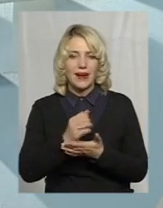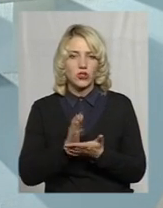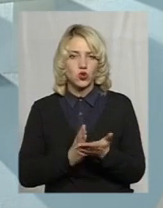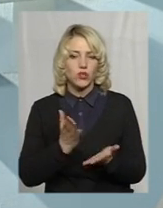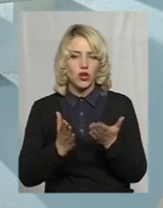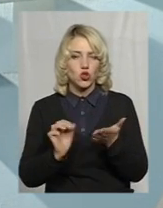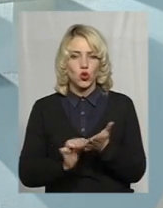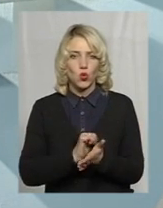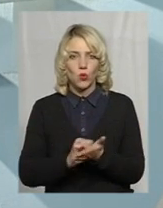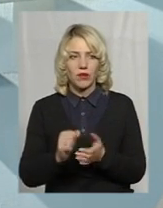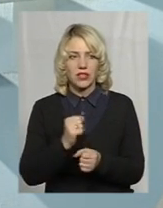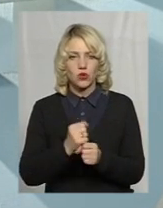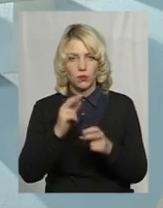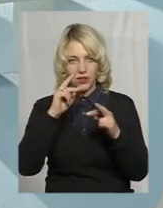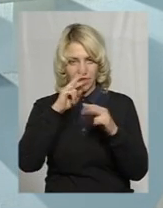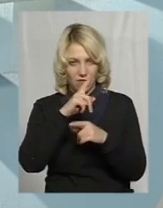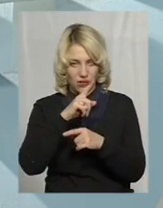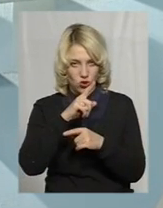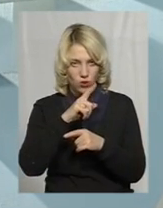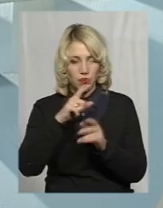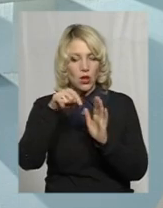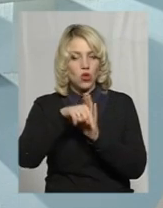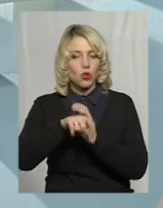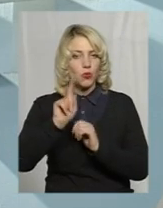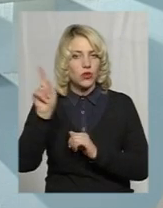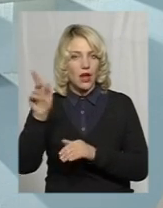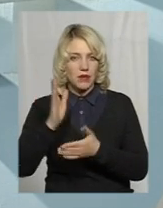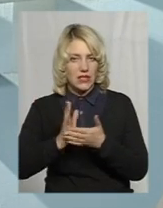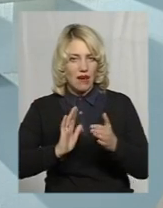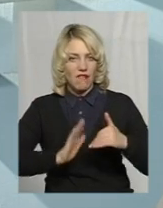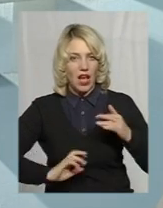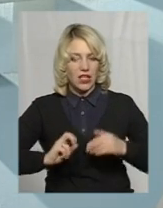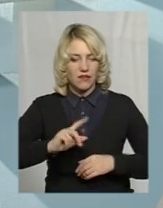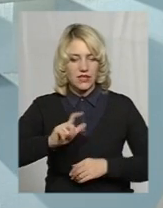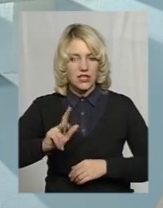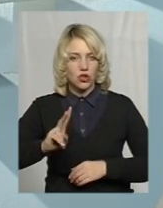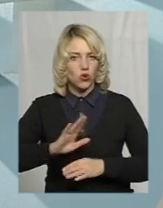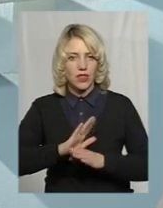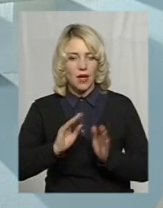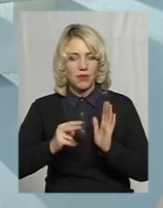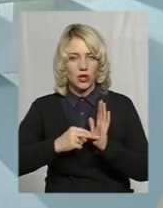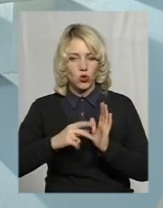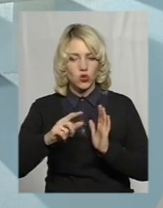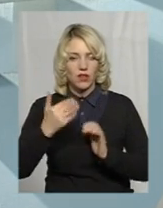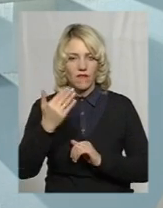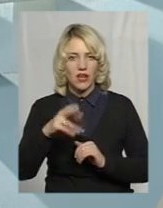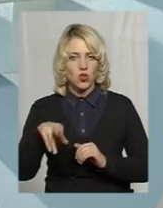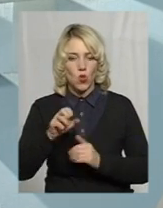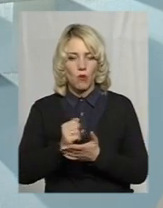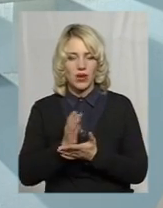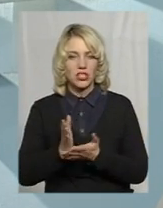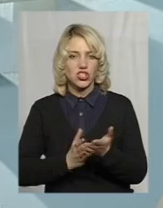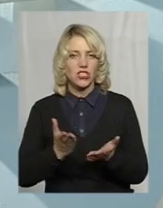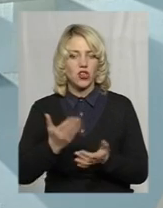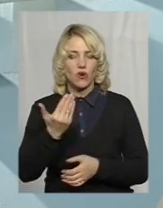документи зроблені невірно. Тобто, там є фахівці, які не підключать вас до мережі, якщо ви не